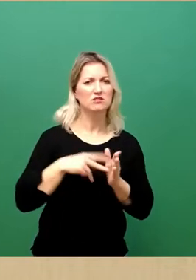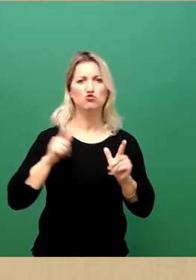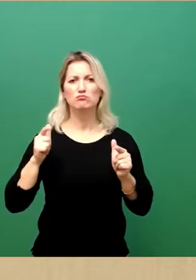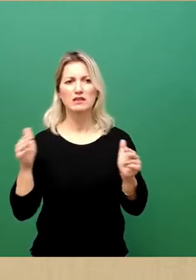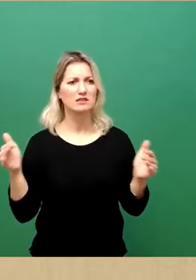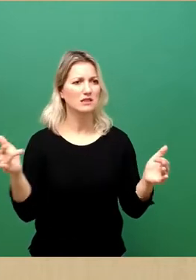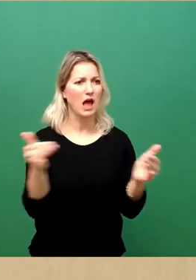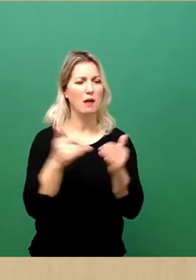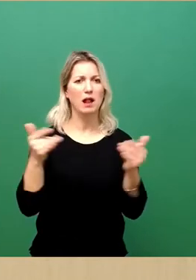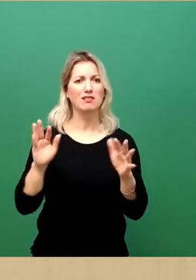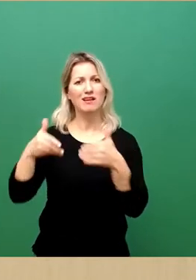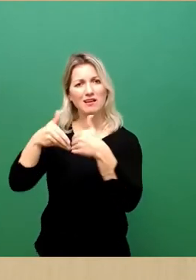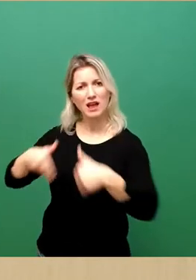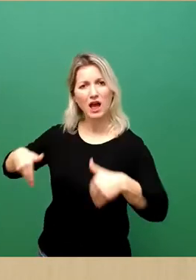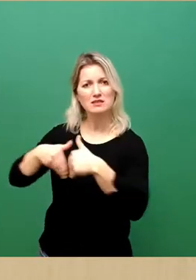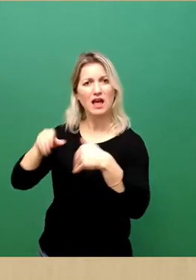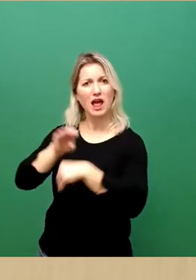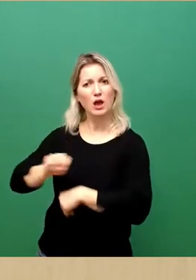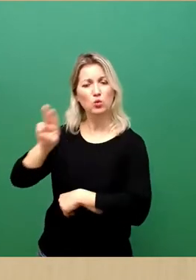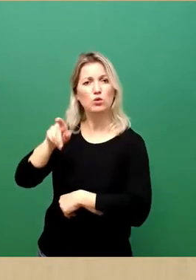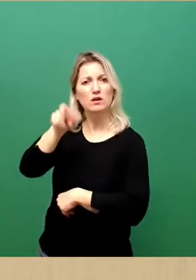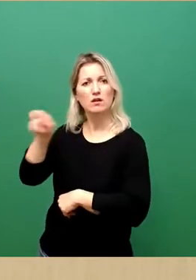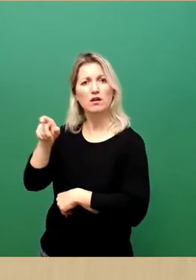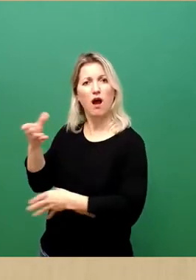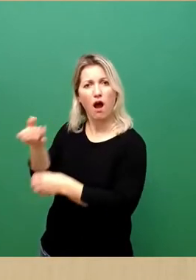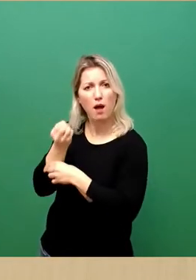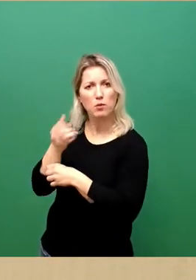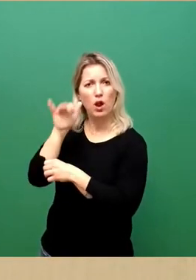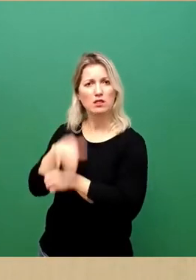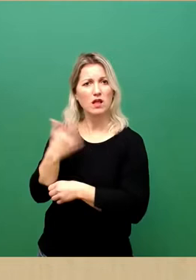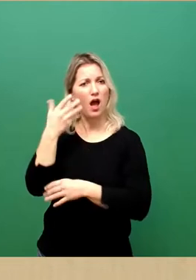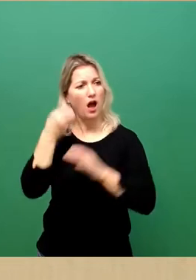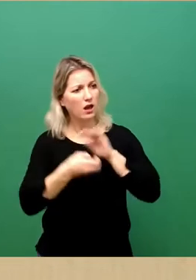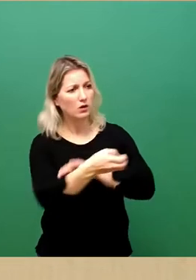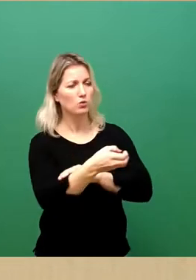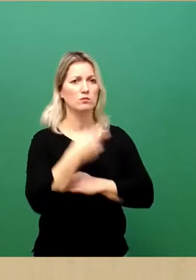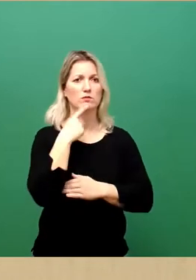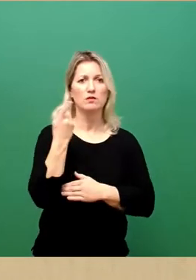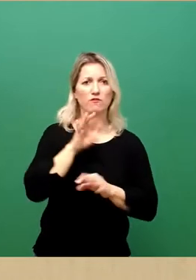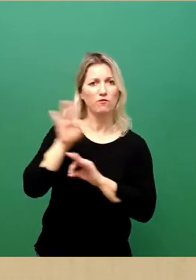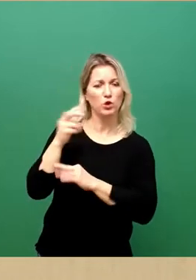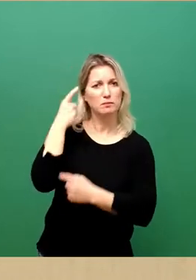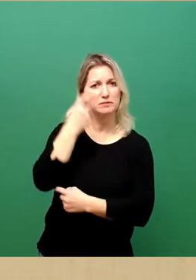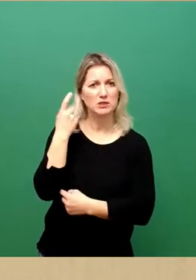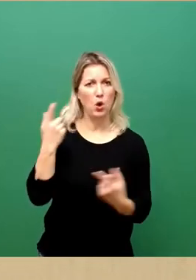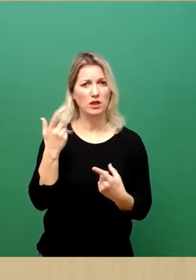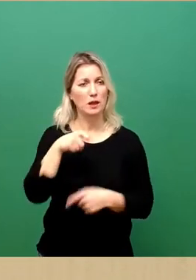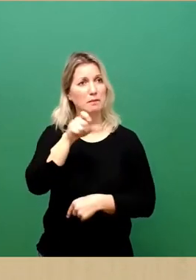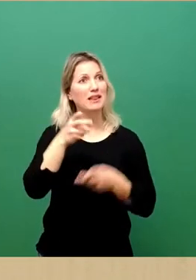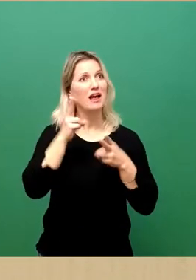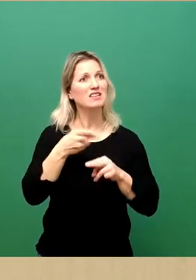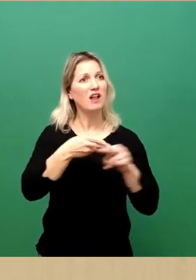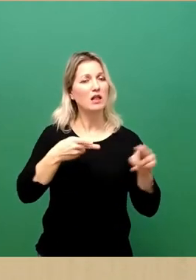an den Grenzen der EU ab, wir bieten Unterkünfte an, wir reden mit einer Stimme, wenn wir Menschenrechtsverletzungen in der Ukraine